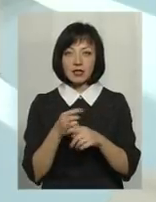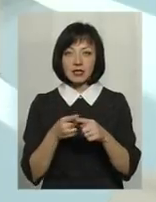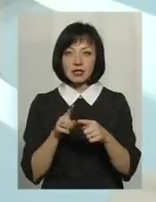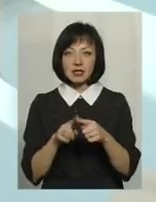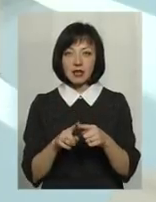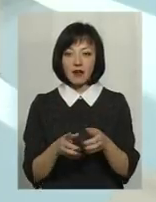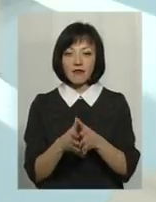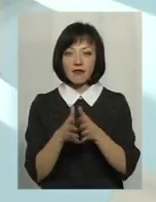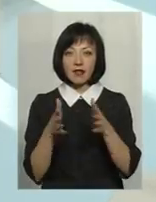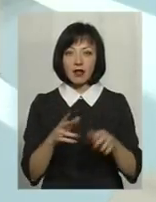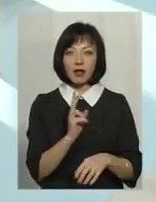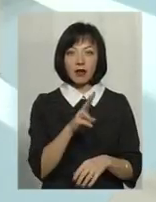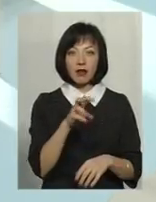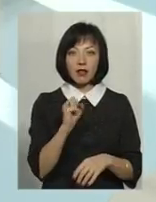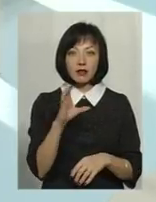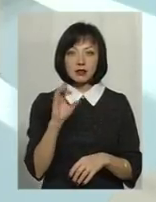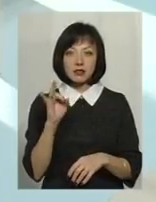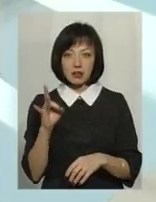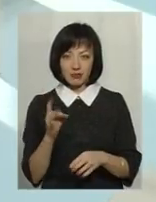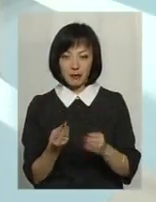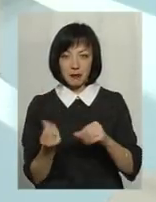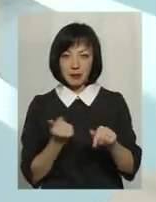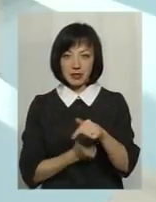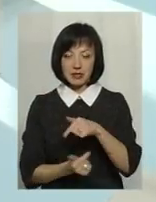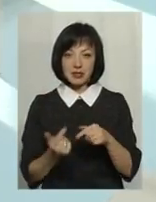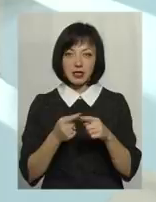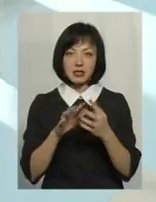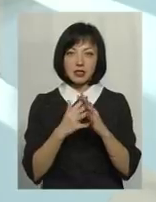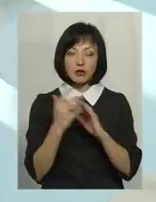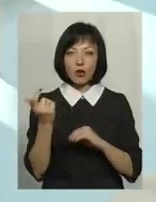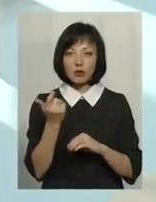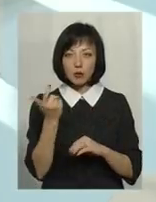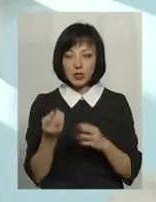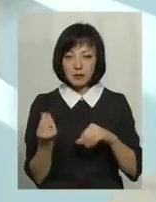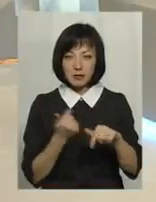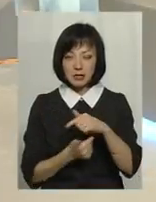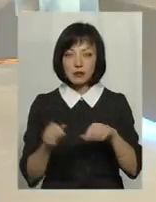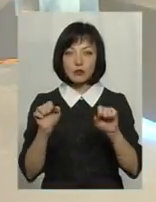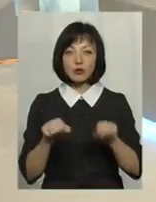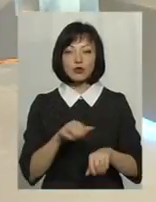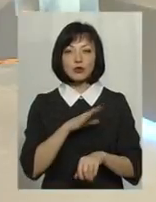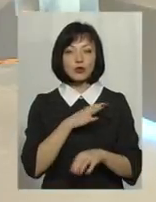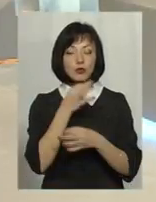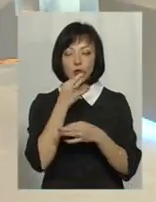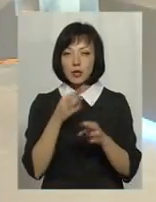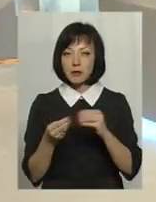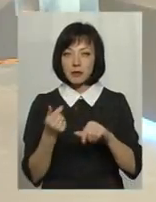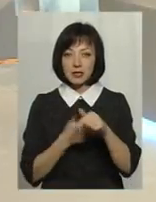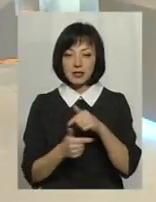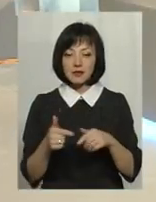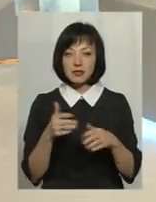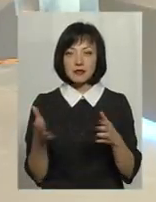кластерні форми ведення бізнесу. Це і сільськогосподарський бізнес може бути, це може бути будь-який бізнес, це є